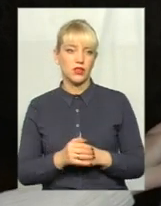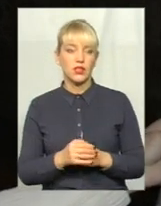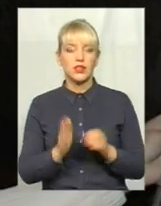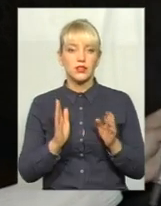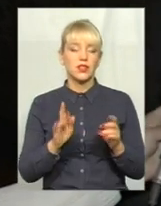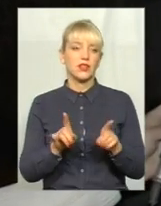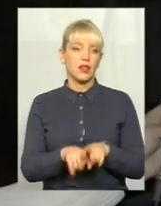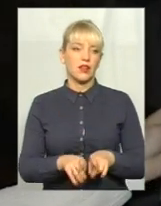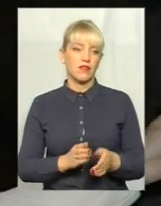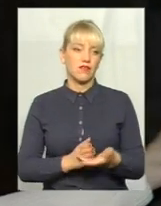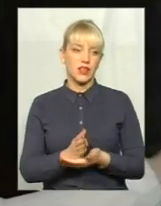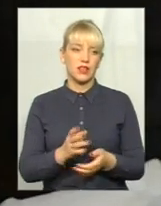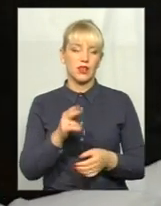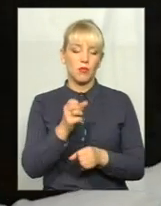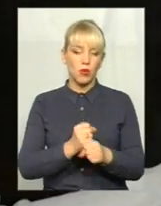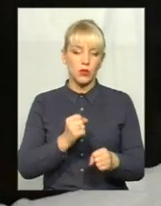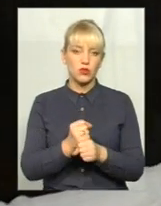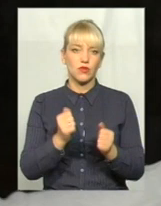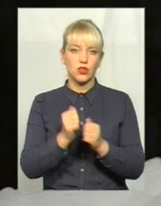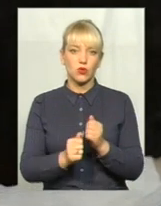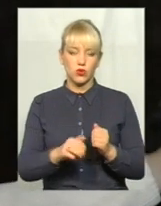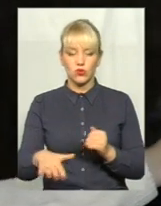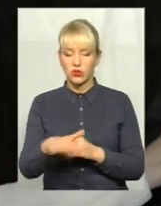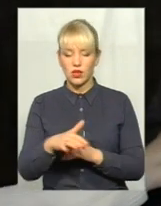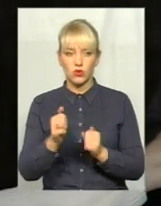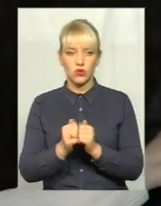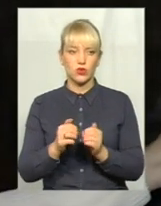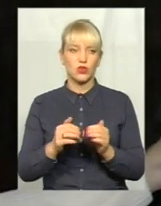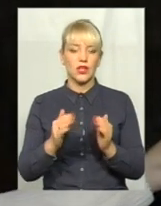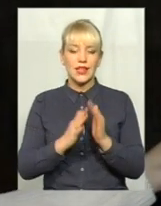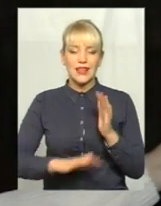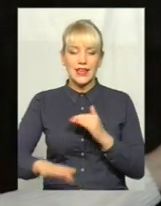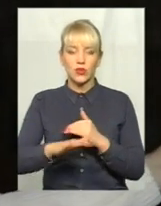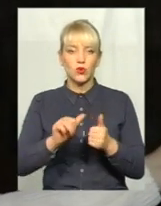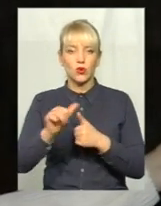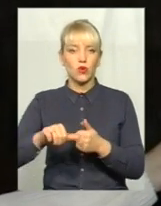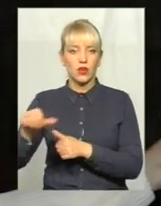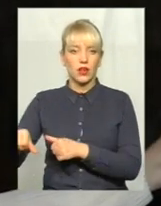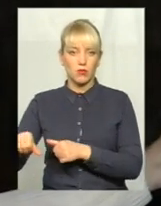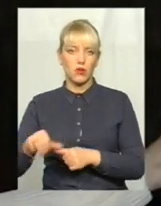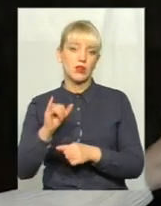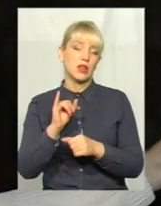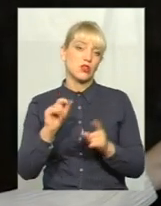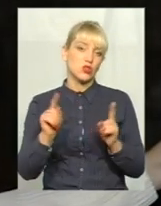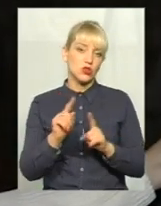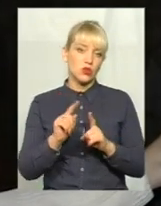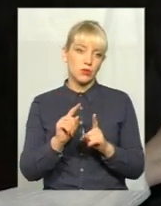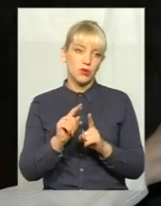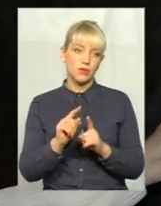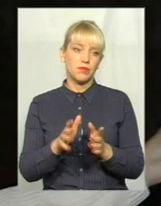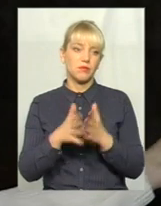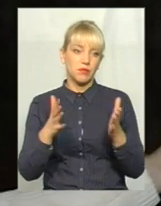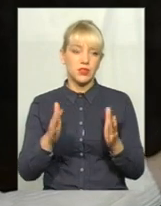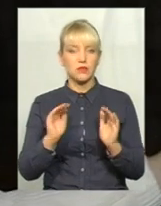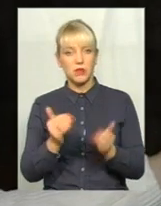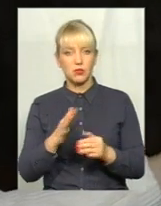такий от вихід – пропрацьовувати кожну ділянку, кожну територію окремо, так, щоб більш